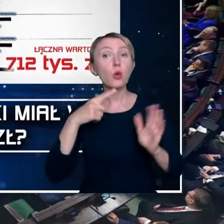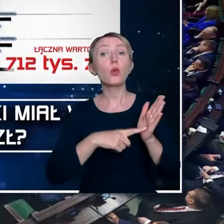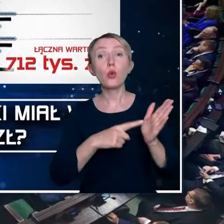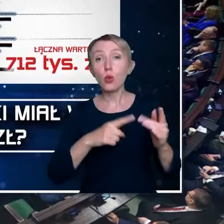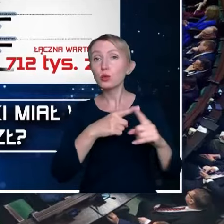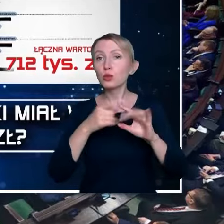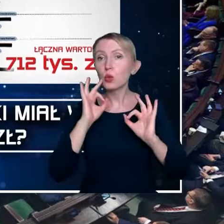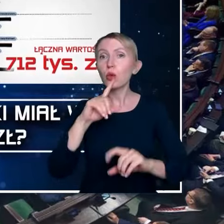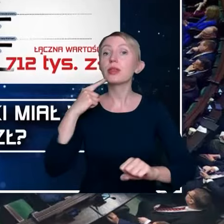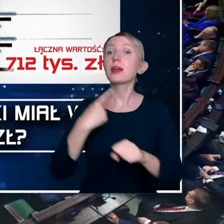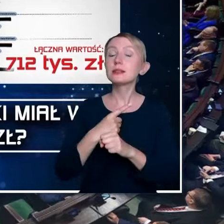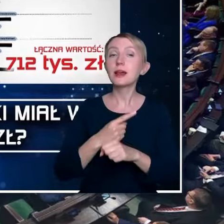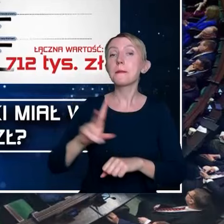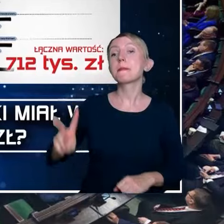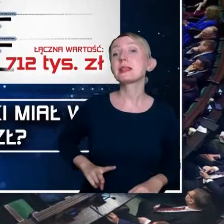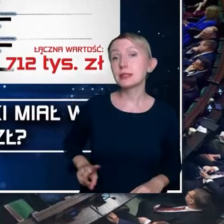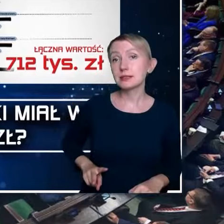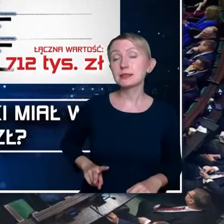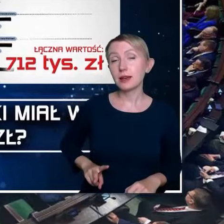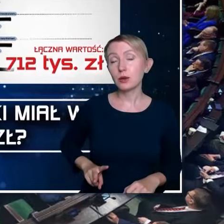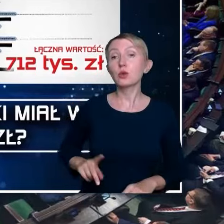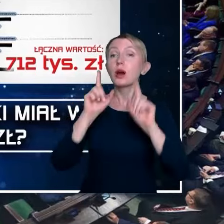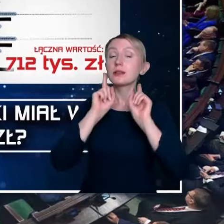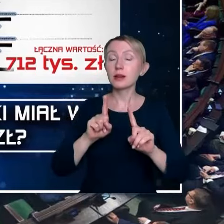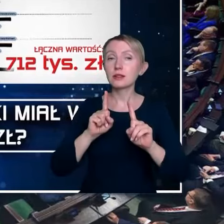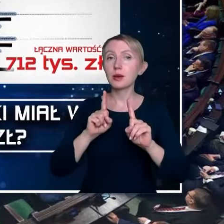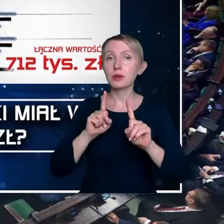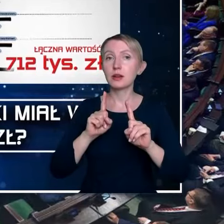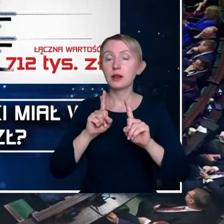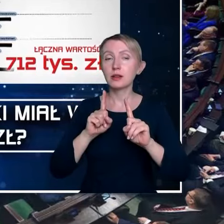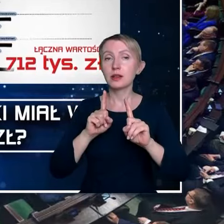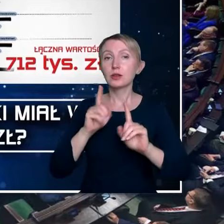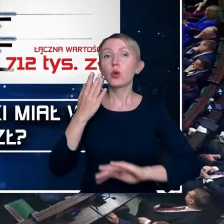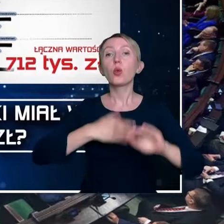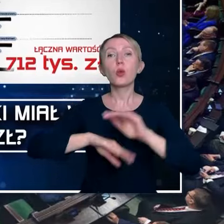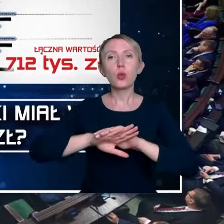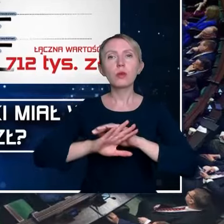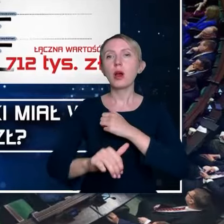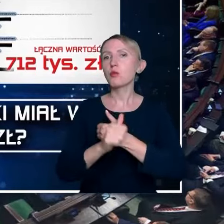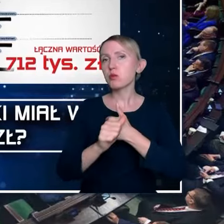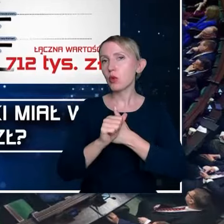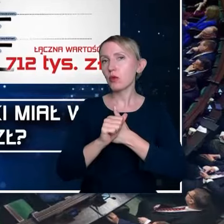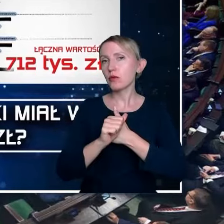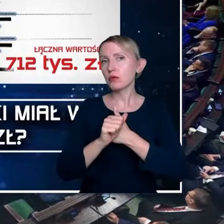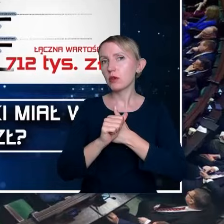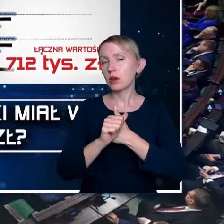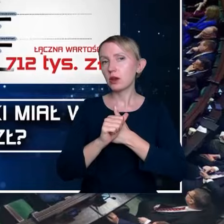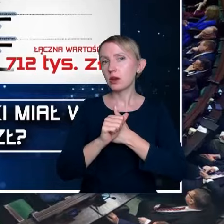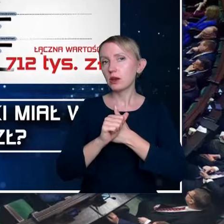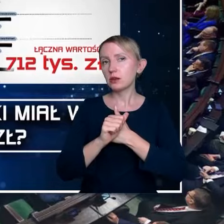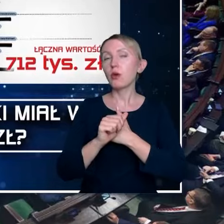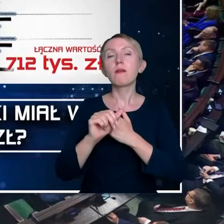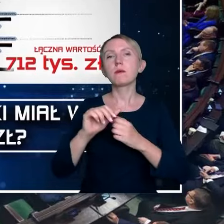decyzją ministra, który de facto w ramach uprawnień wynikających z walnego zgromadzenia akcjonariuszy